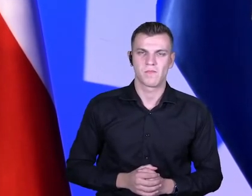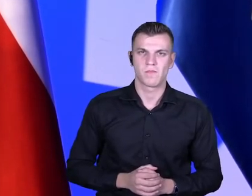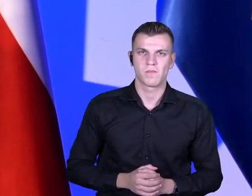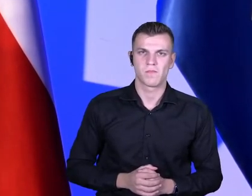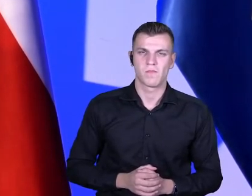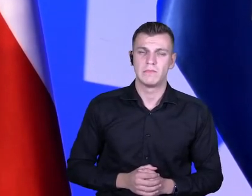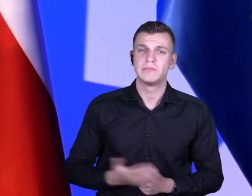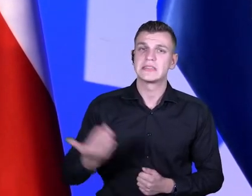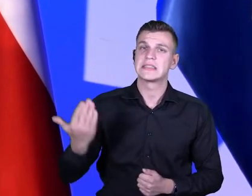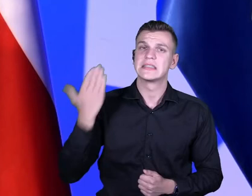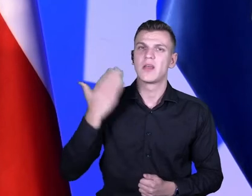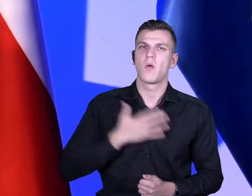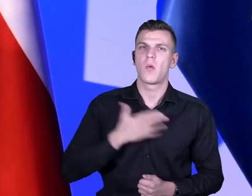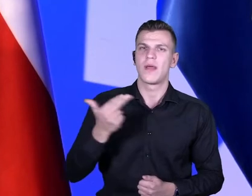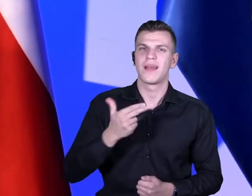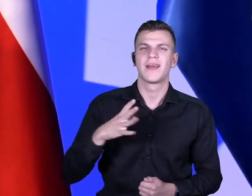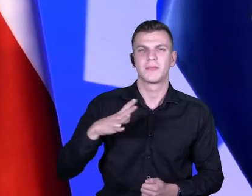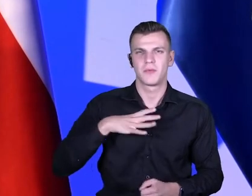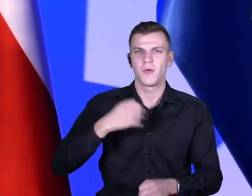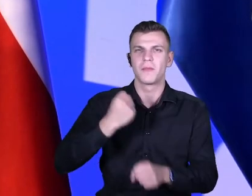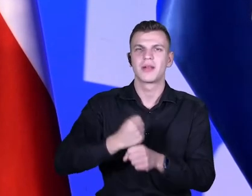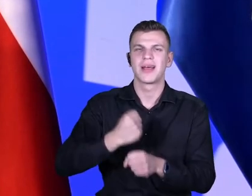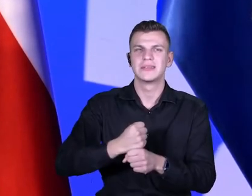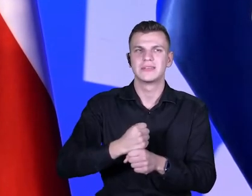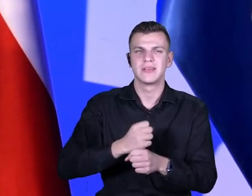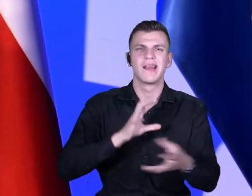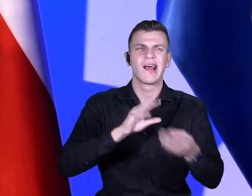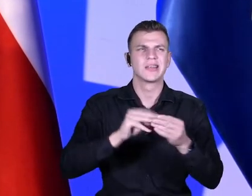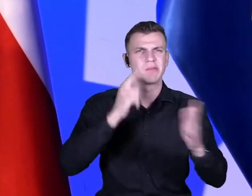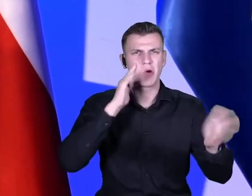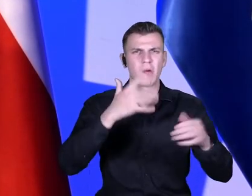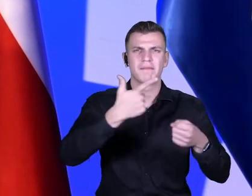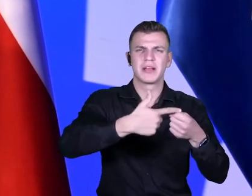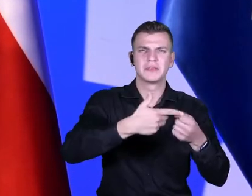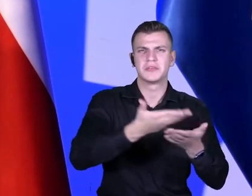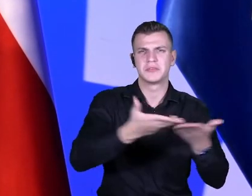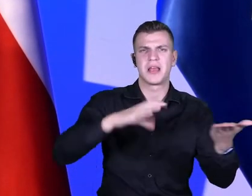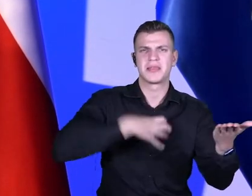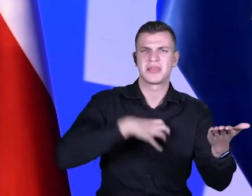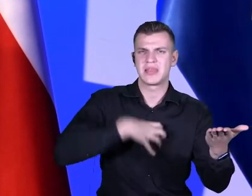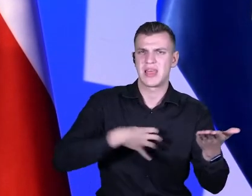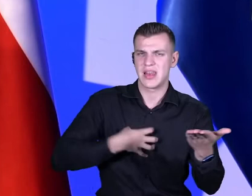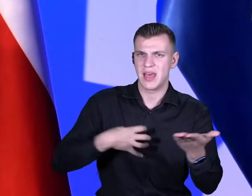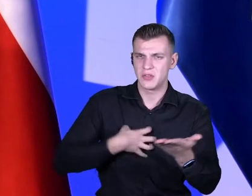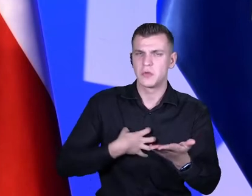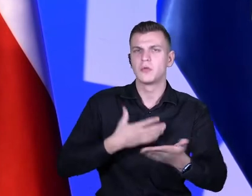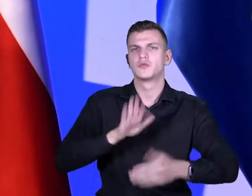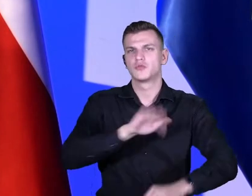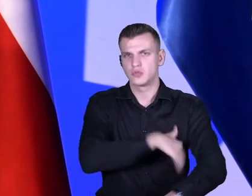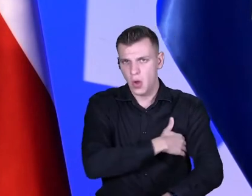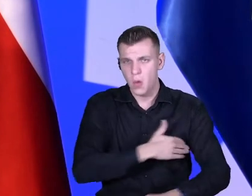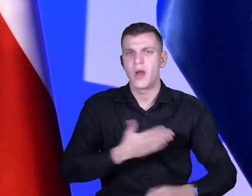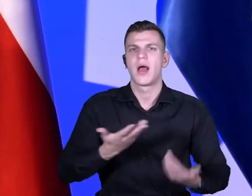ostatnim weekendzie pracowałem z około 20 dyrektorami szkół w